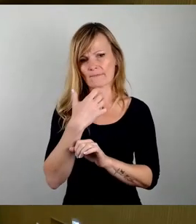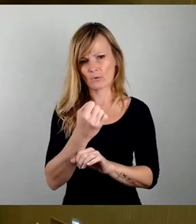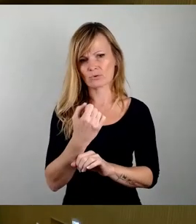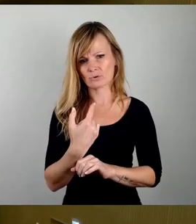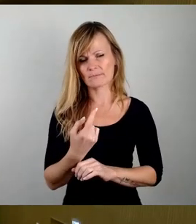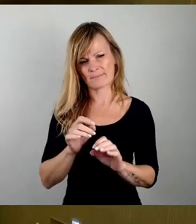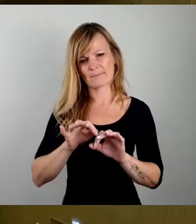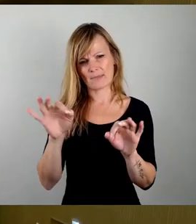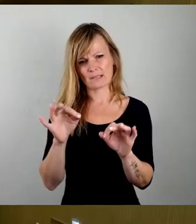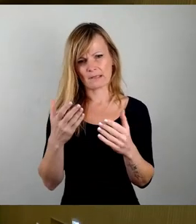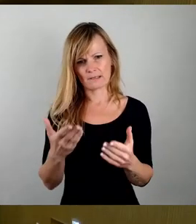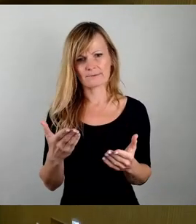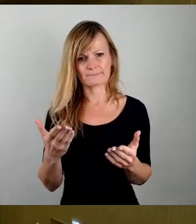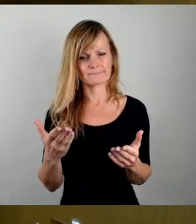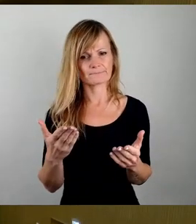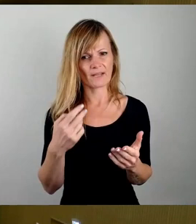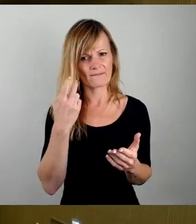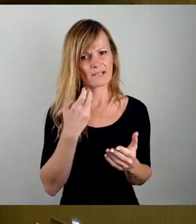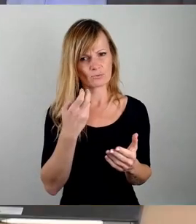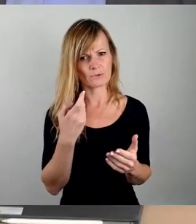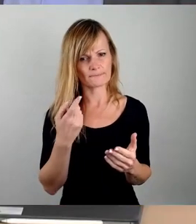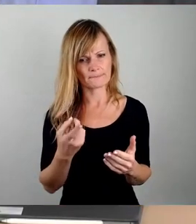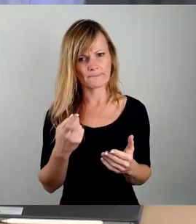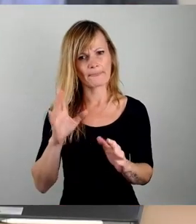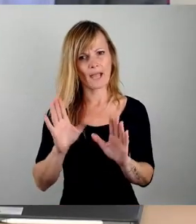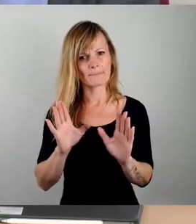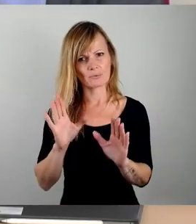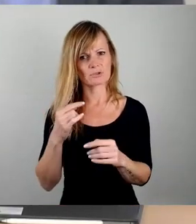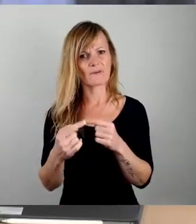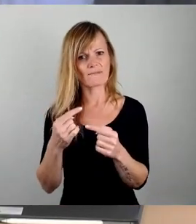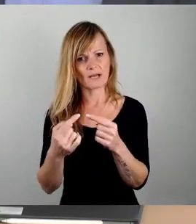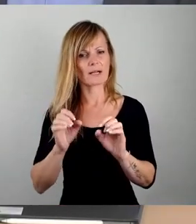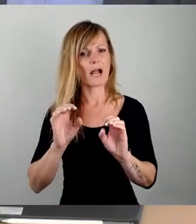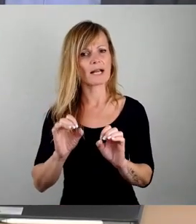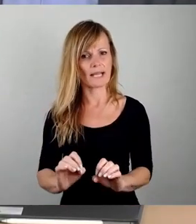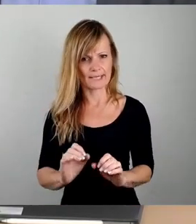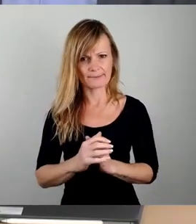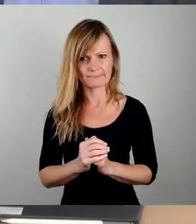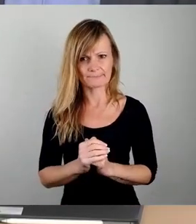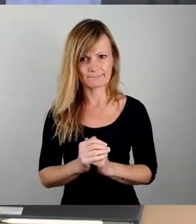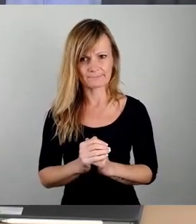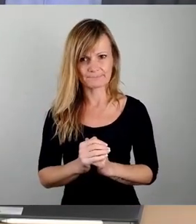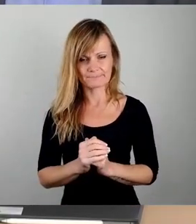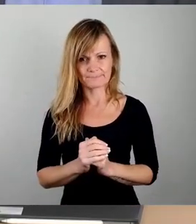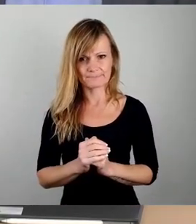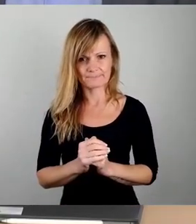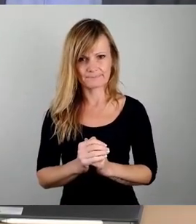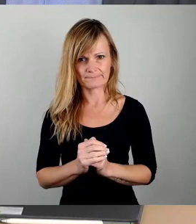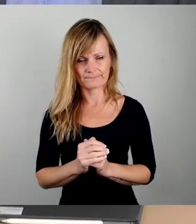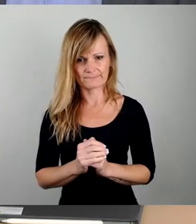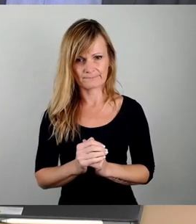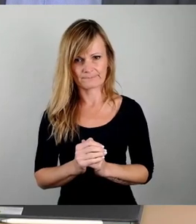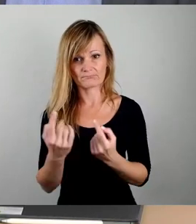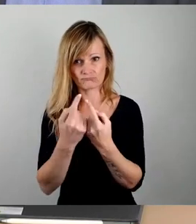wenn ich mal versuche, das Abstimmungsverfahren zu erläutern und dass Sie sich darauf